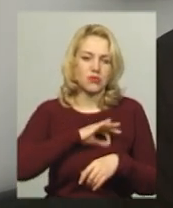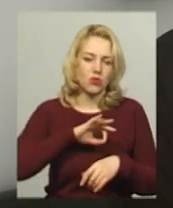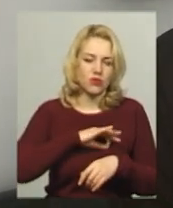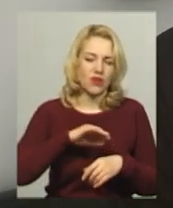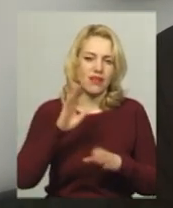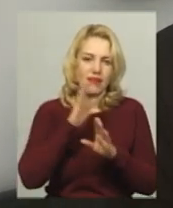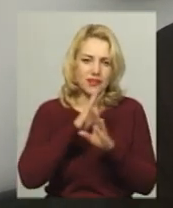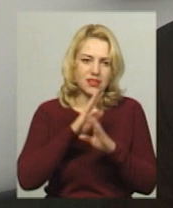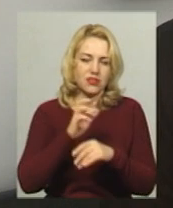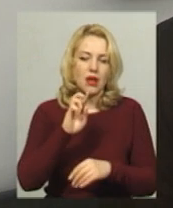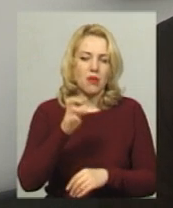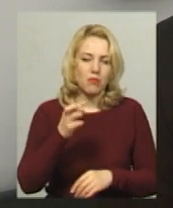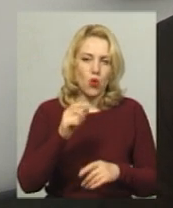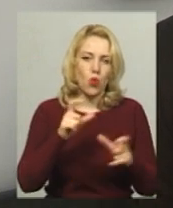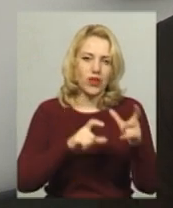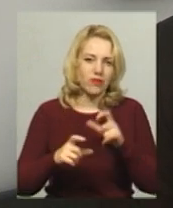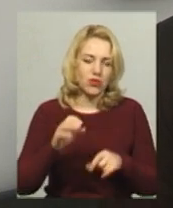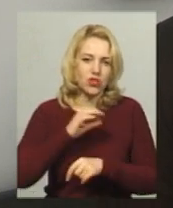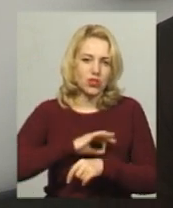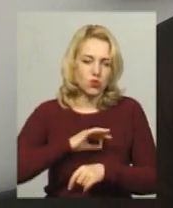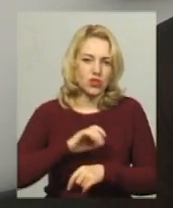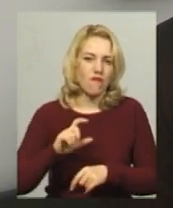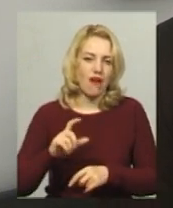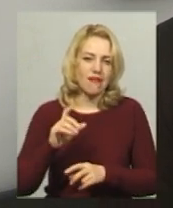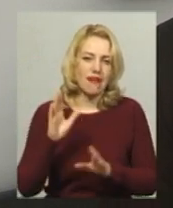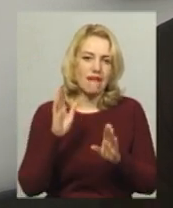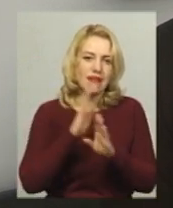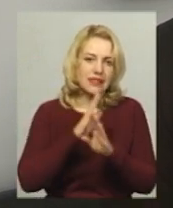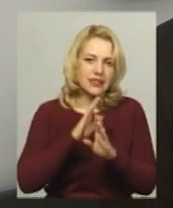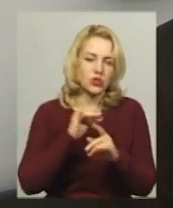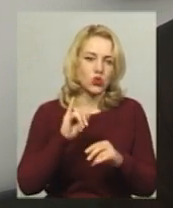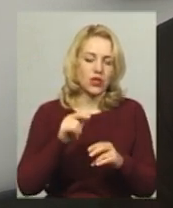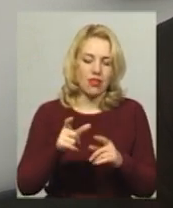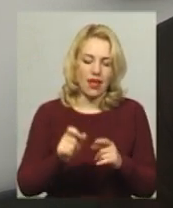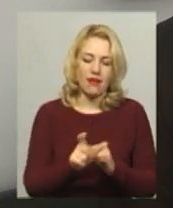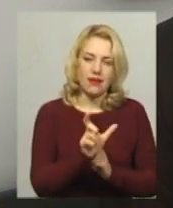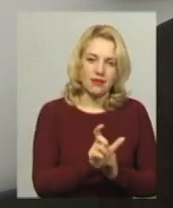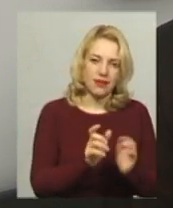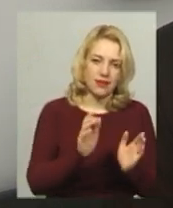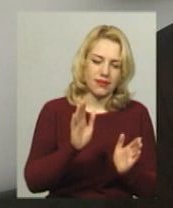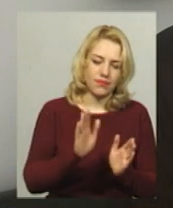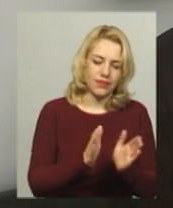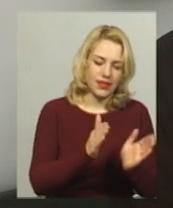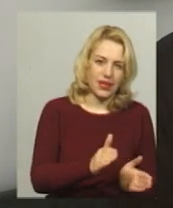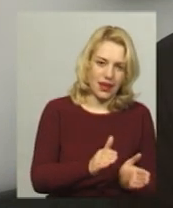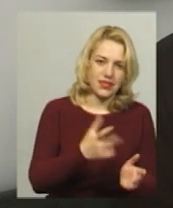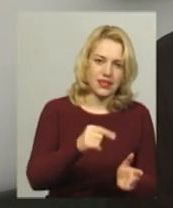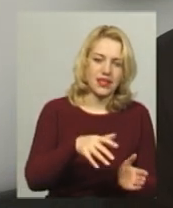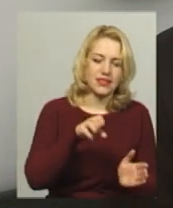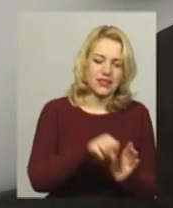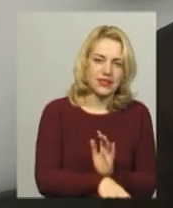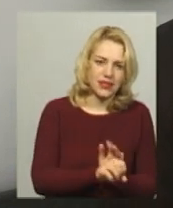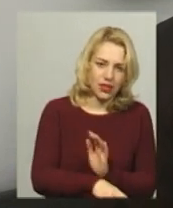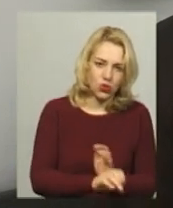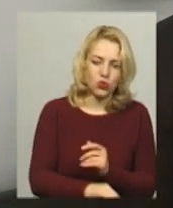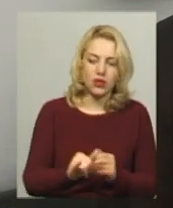біохімічне споживання кисню, як на ділянці нижче скиду картонно-паперової фабрики, так